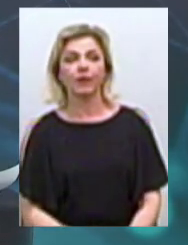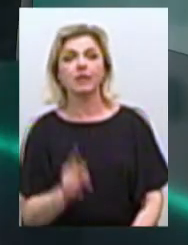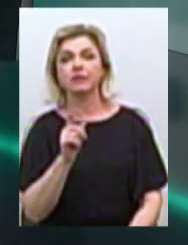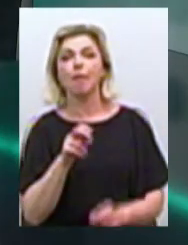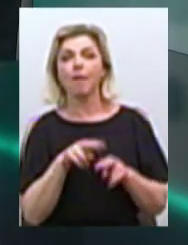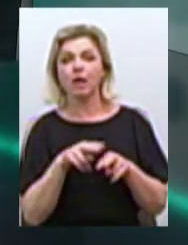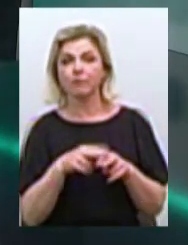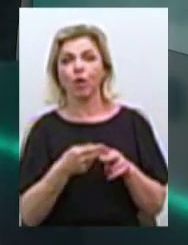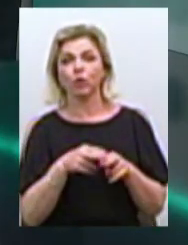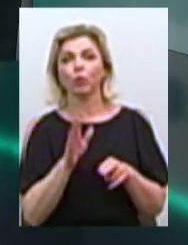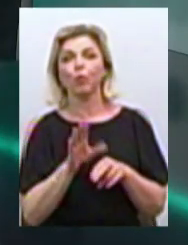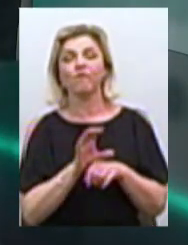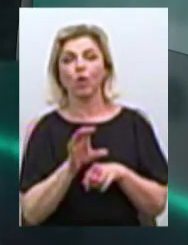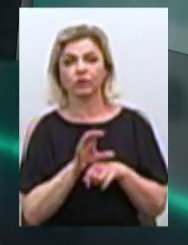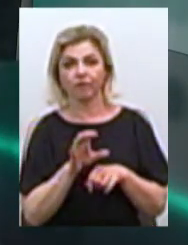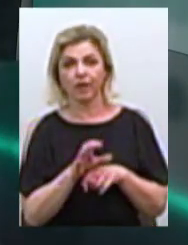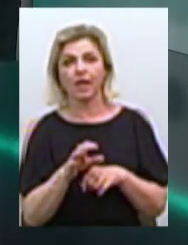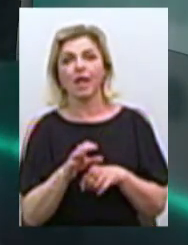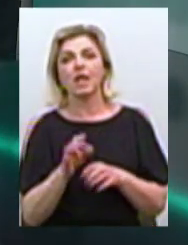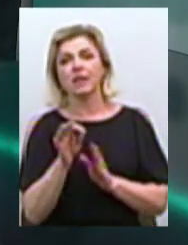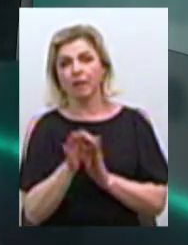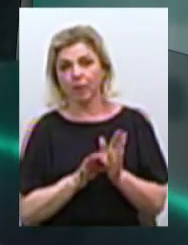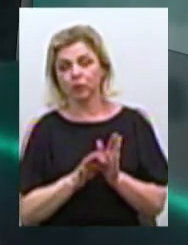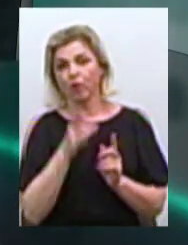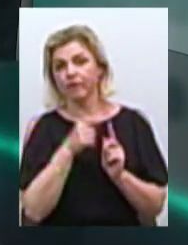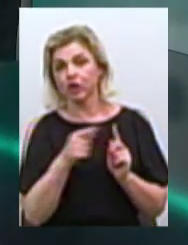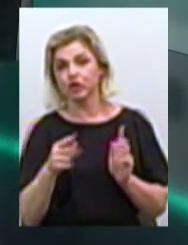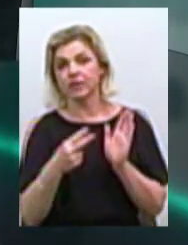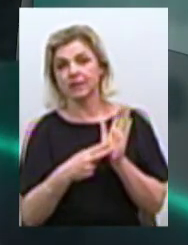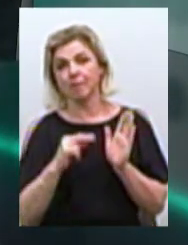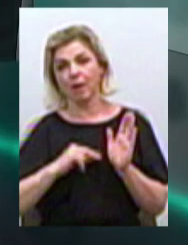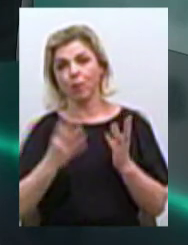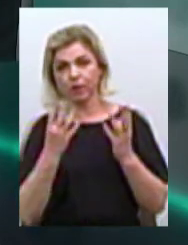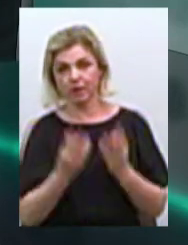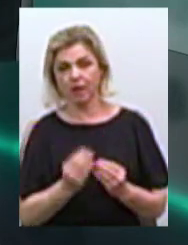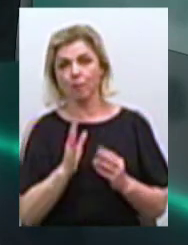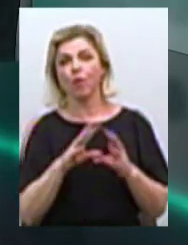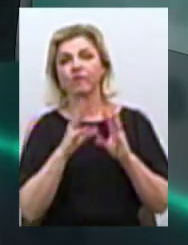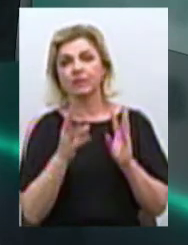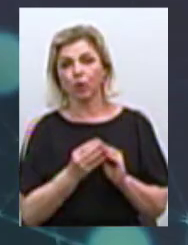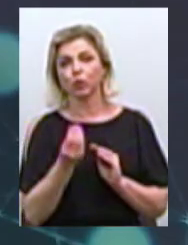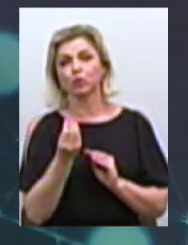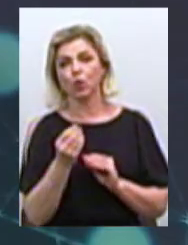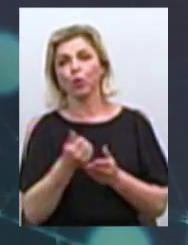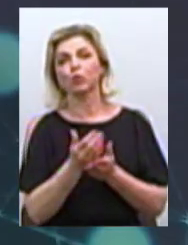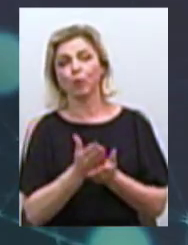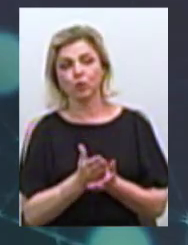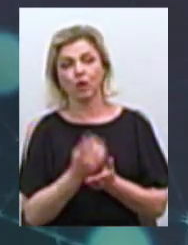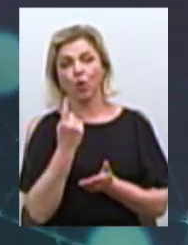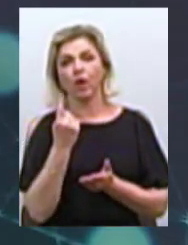паспорт, який буде виготовлятися так званий терміновий протягом 7 робочих днів, він буде загалом коштувати послуга